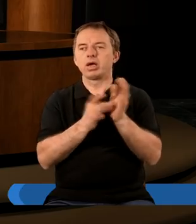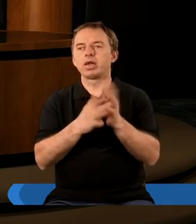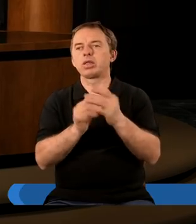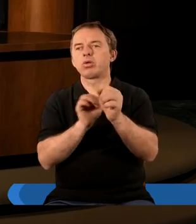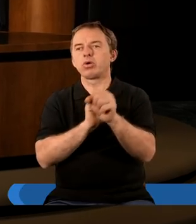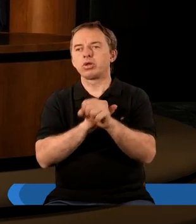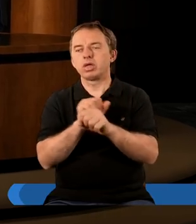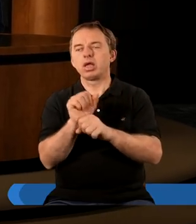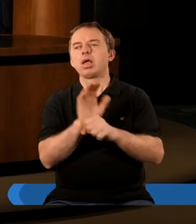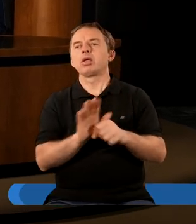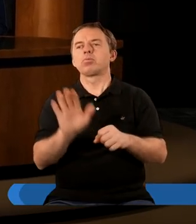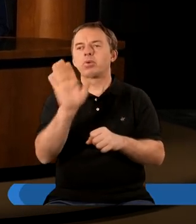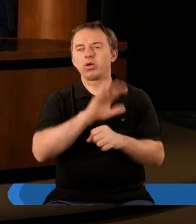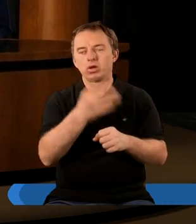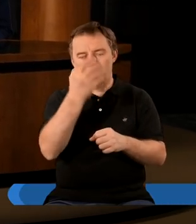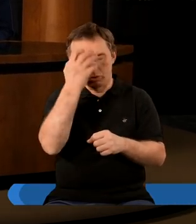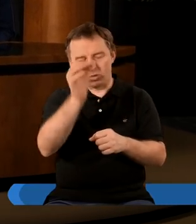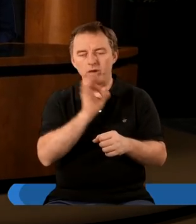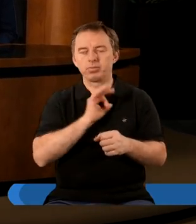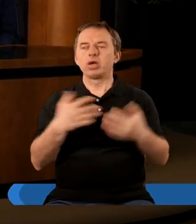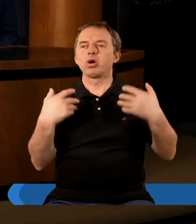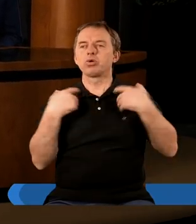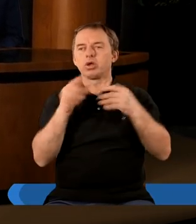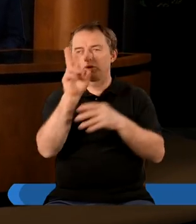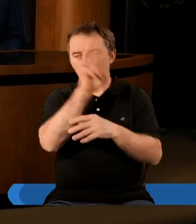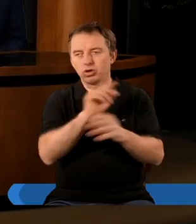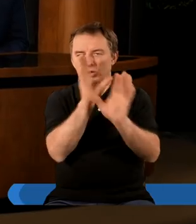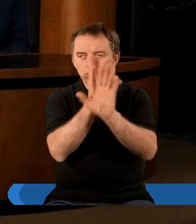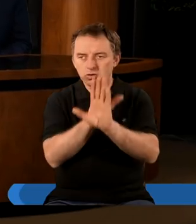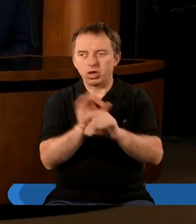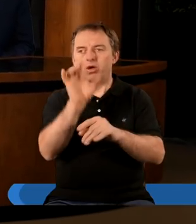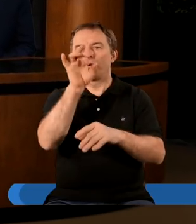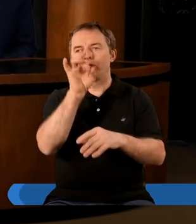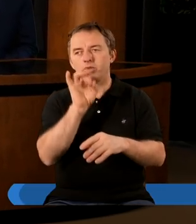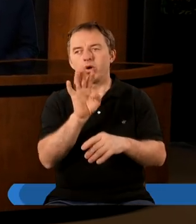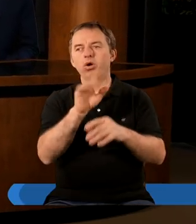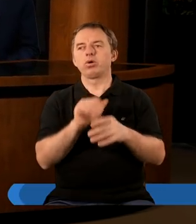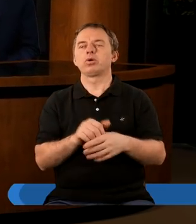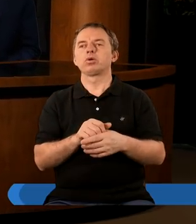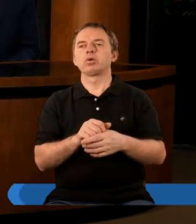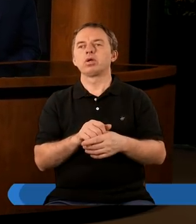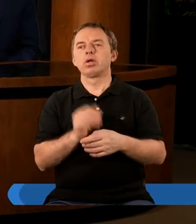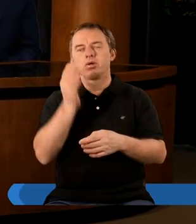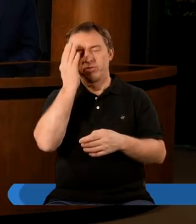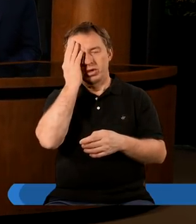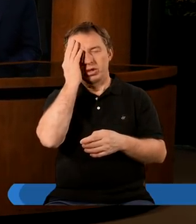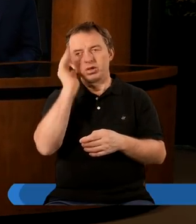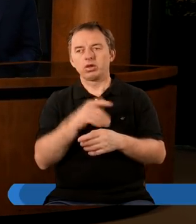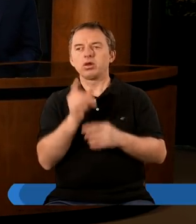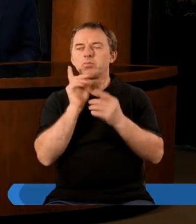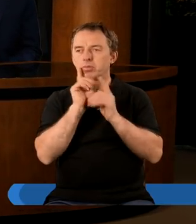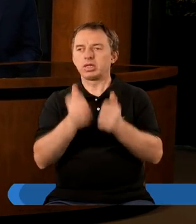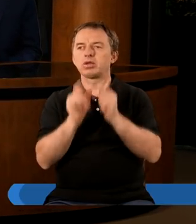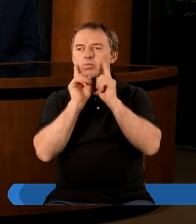jest Bogiem, On jest Królem mojego życia? Czy rzeczywiście ja czczę Go? Bo wiecie, kiedy mogę Go czcić